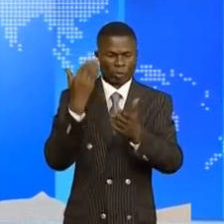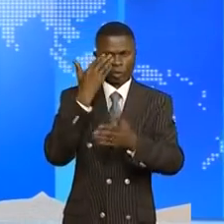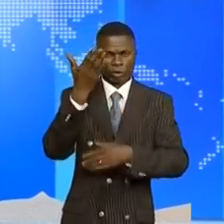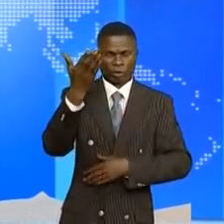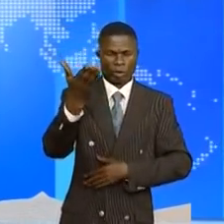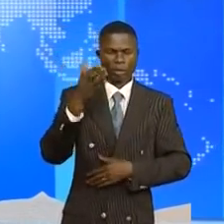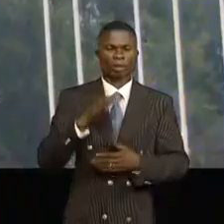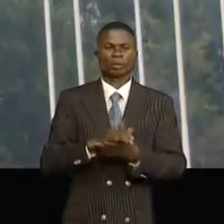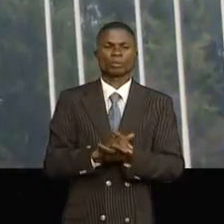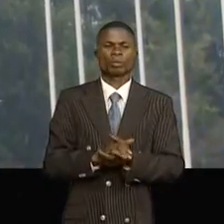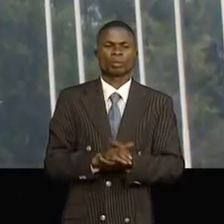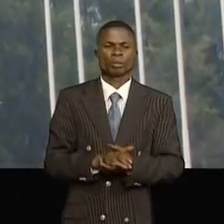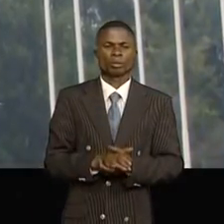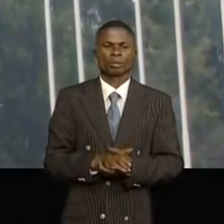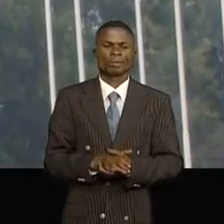Kibambé-Somoui.